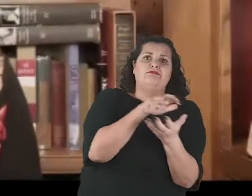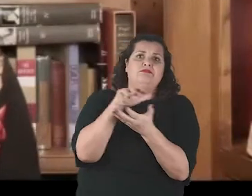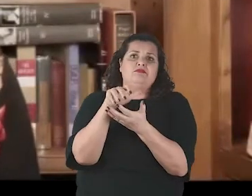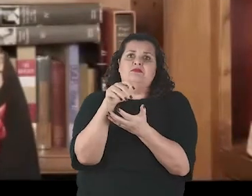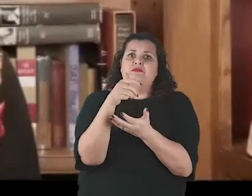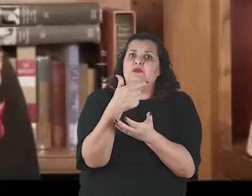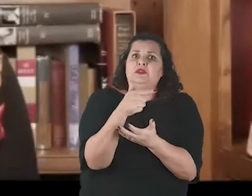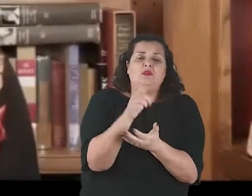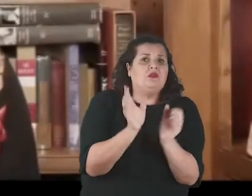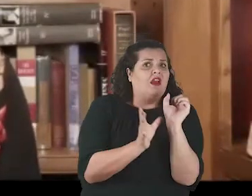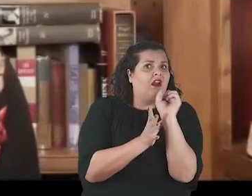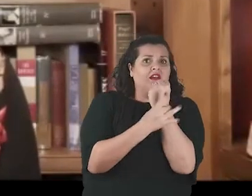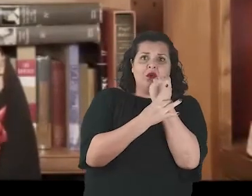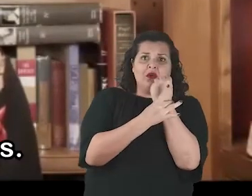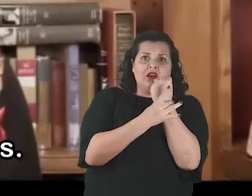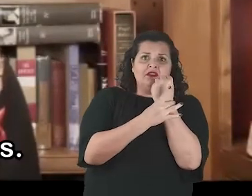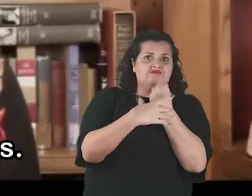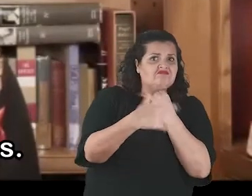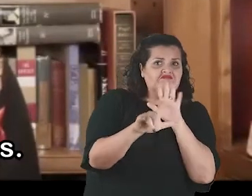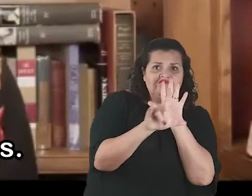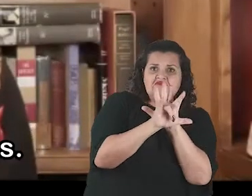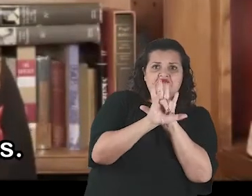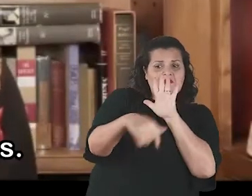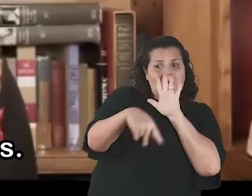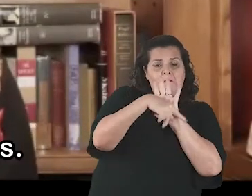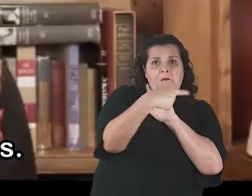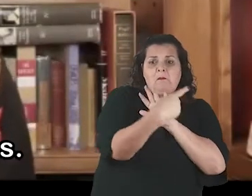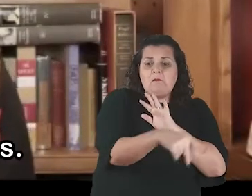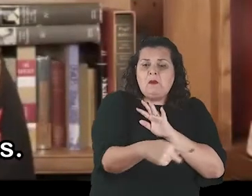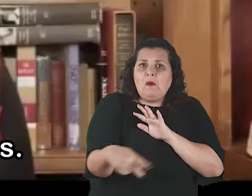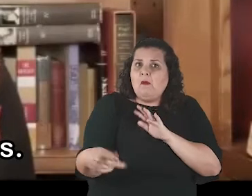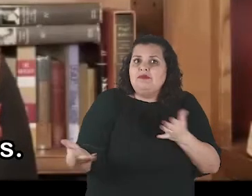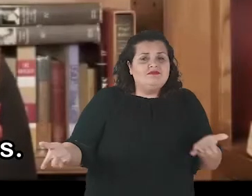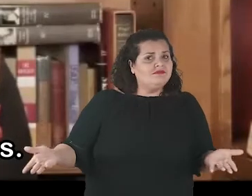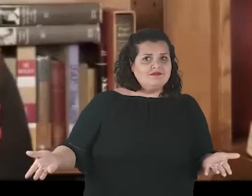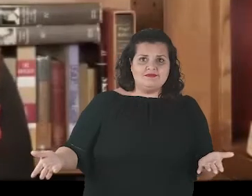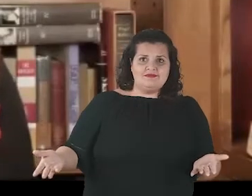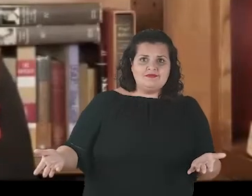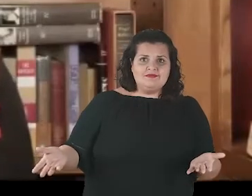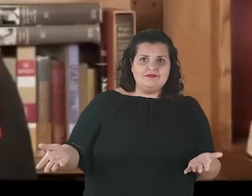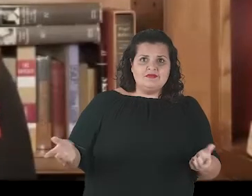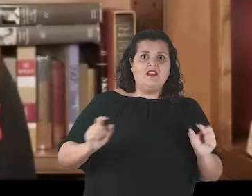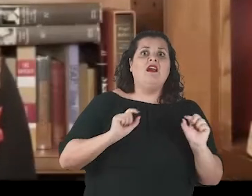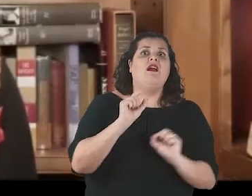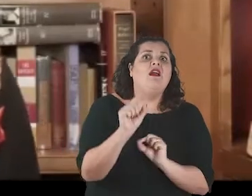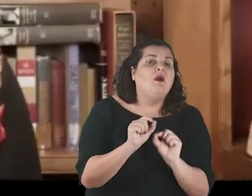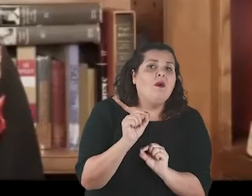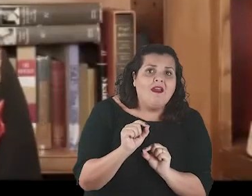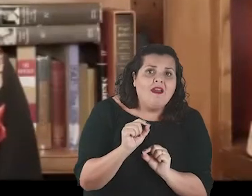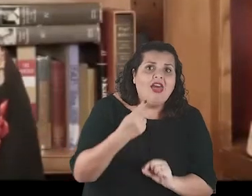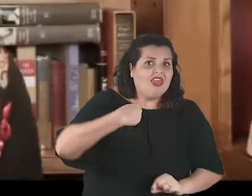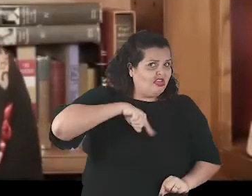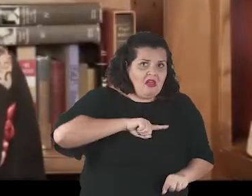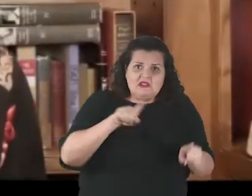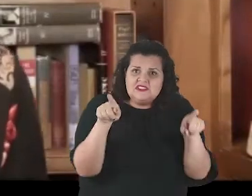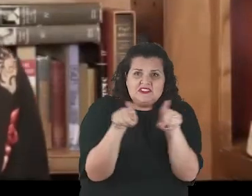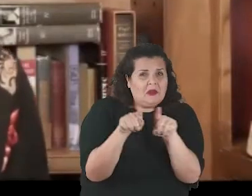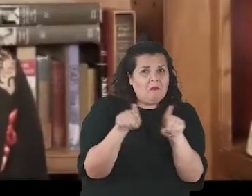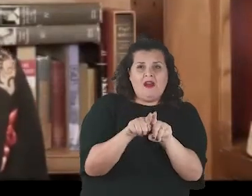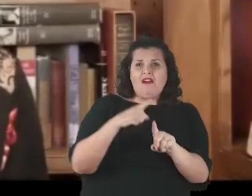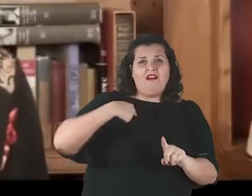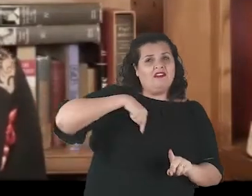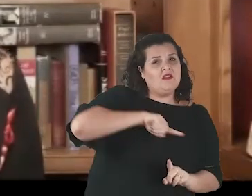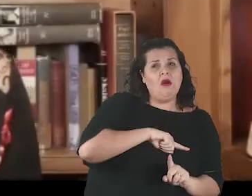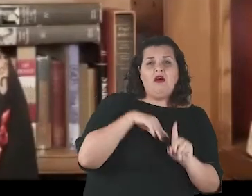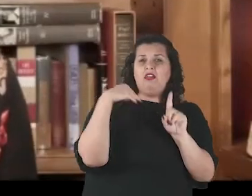rights and laws that are necessary to keep them safe. Indeed, we all roam naked